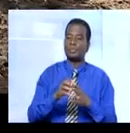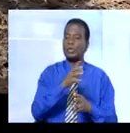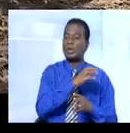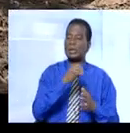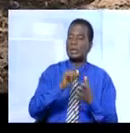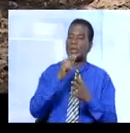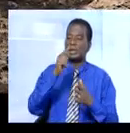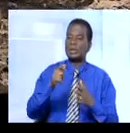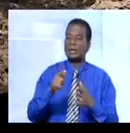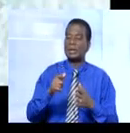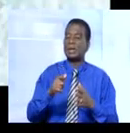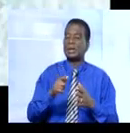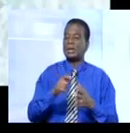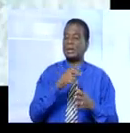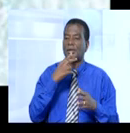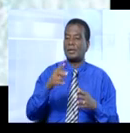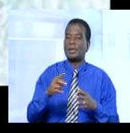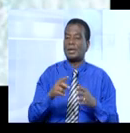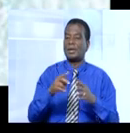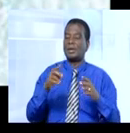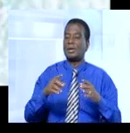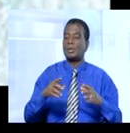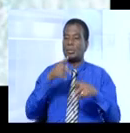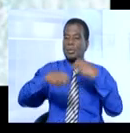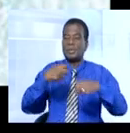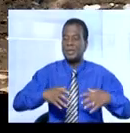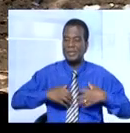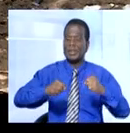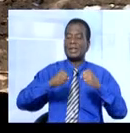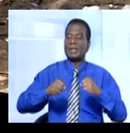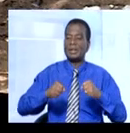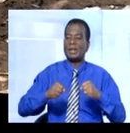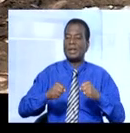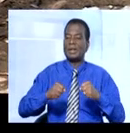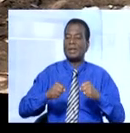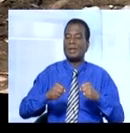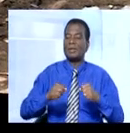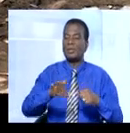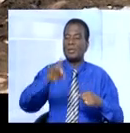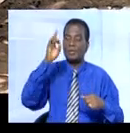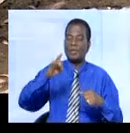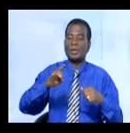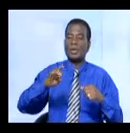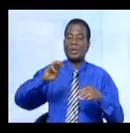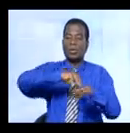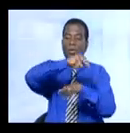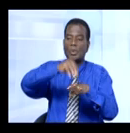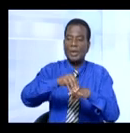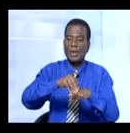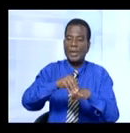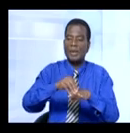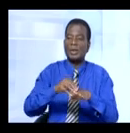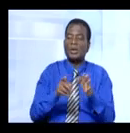constitue depuis un véritable problème de santé animal. Récemment découvert au Mali et au Togo, le